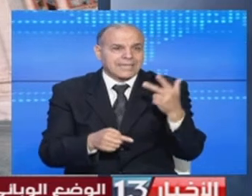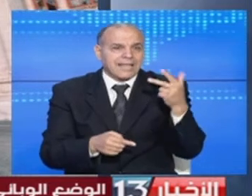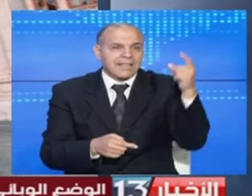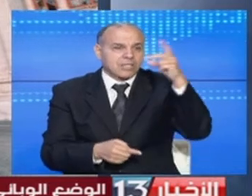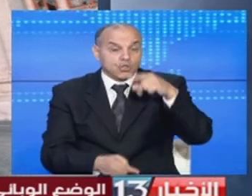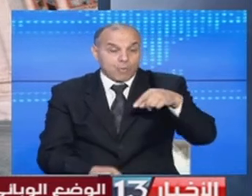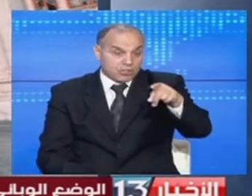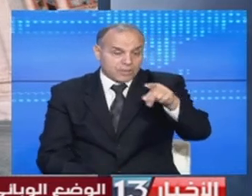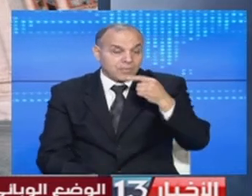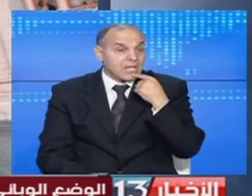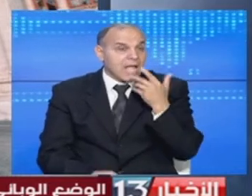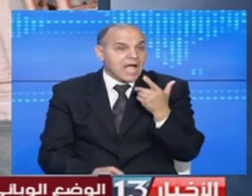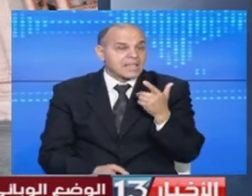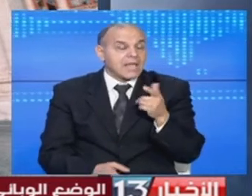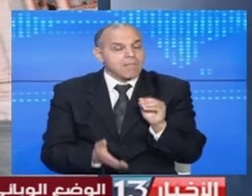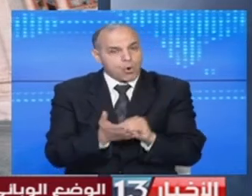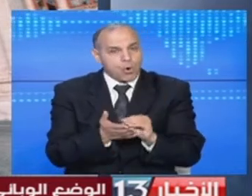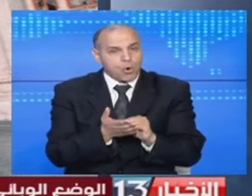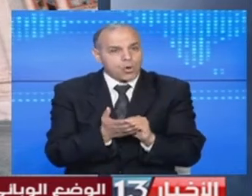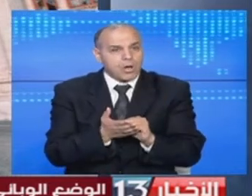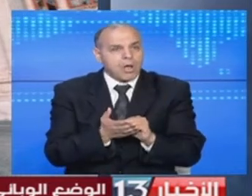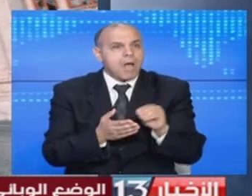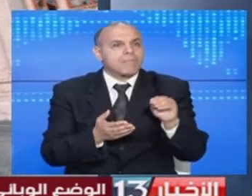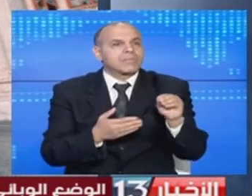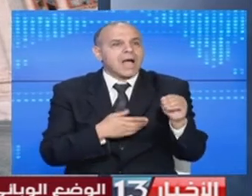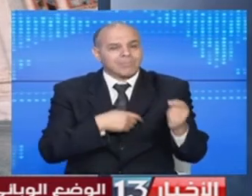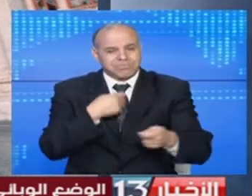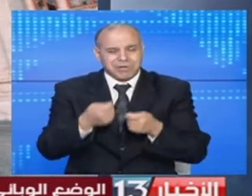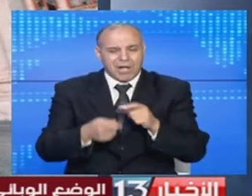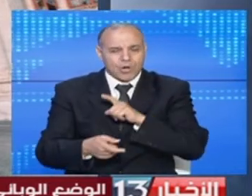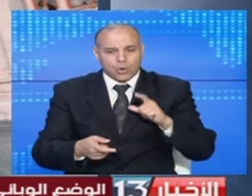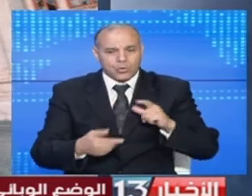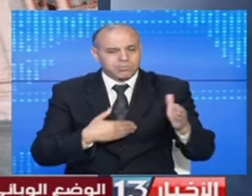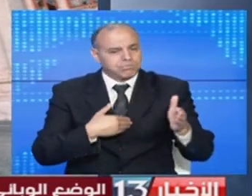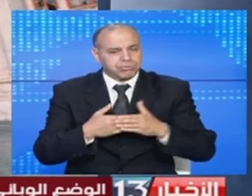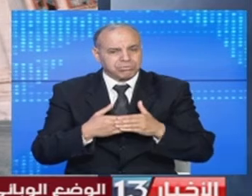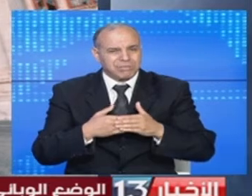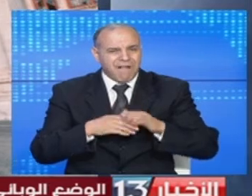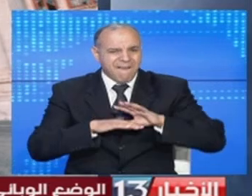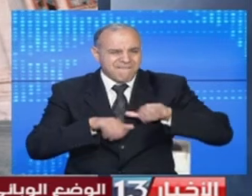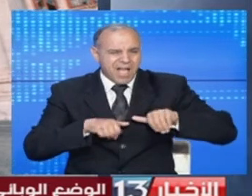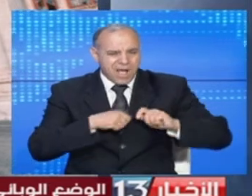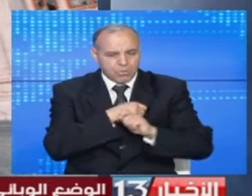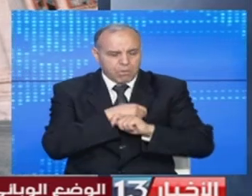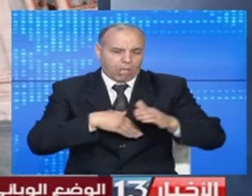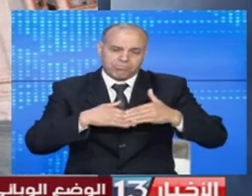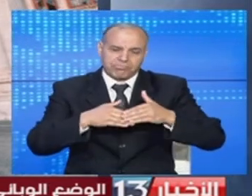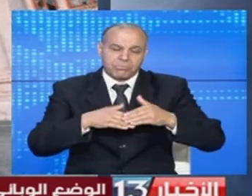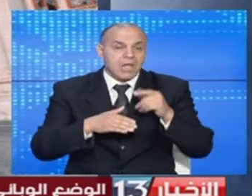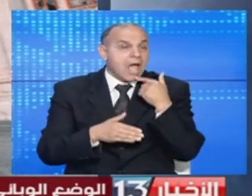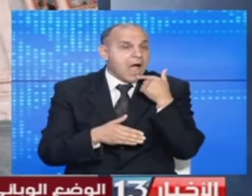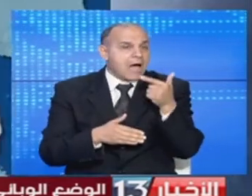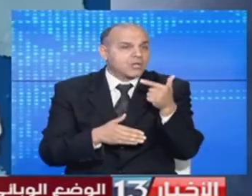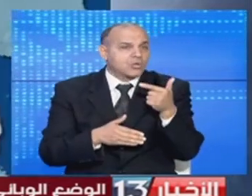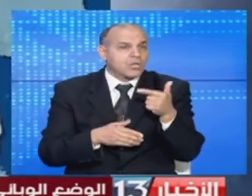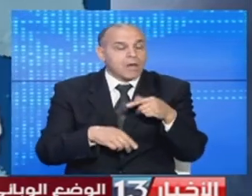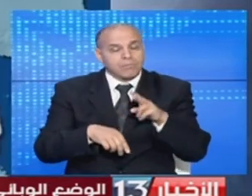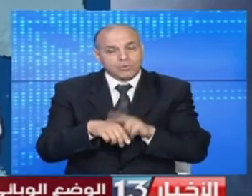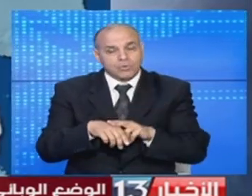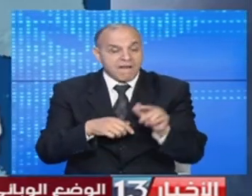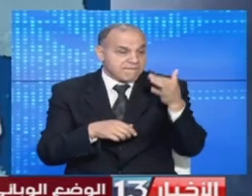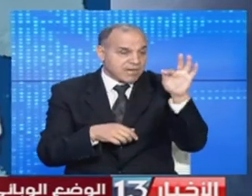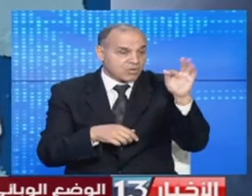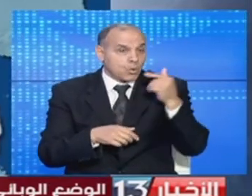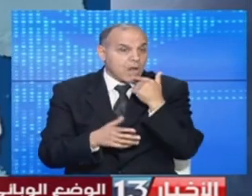من ديسمبر القادم بما في ذلك أغلاق مراكز التسوق خلال عطلة نهاية الأسبوع ومن جهتها أعلنت السلطات